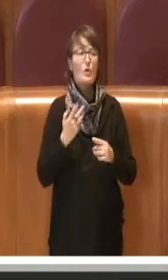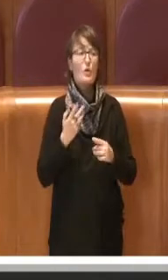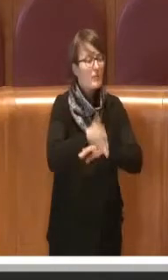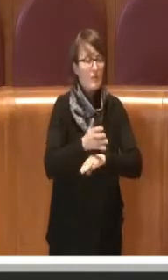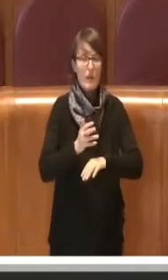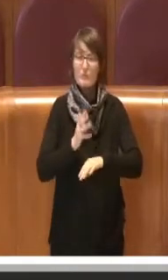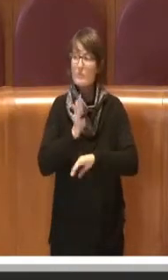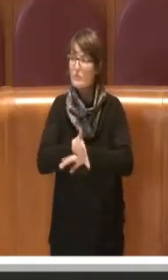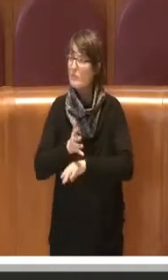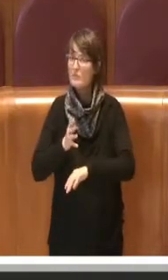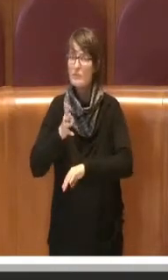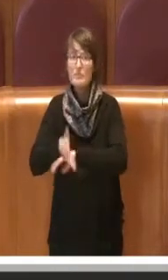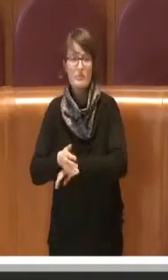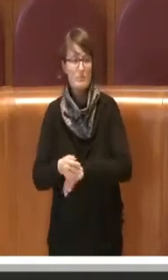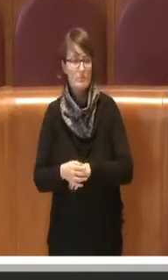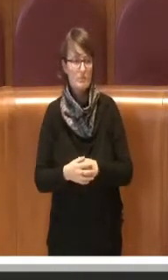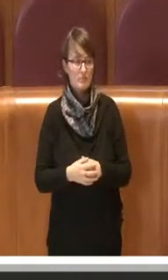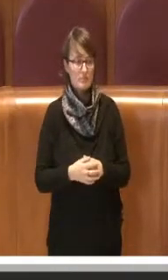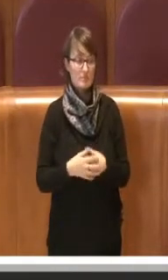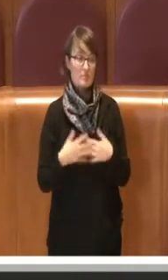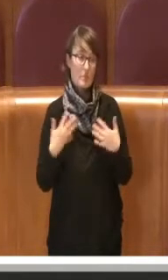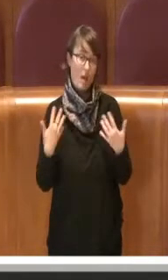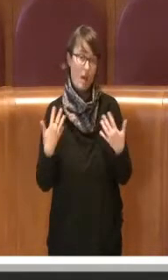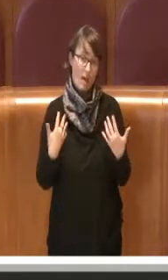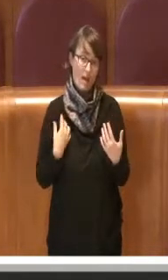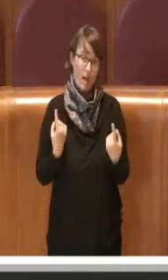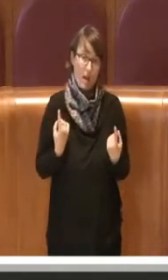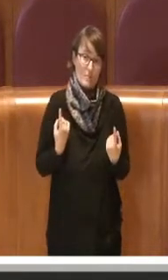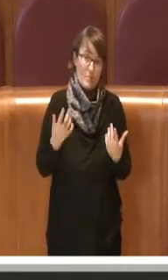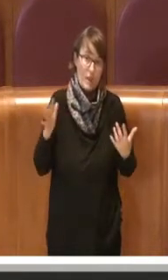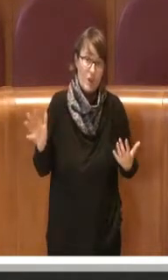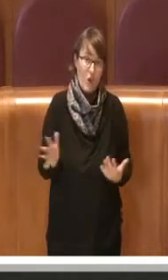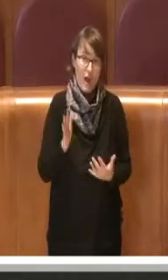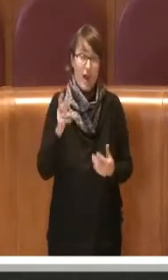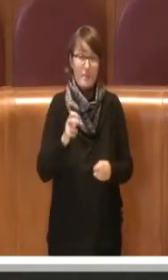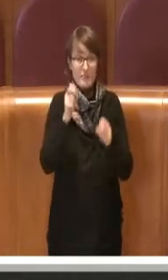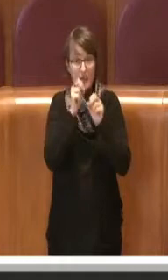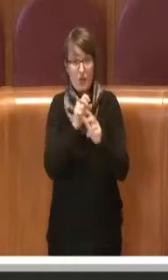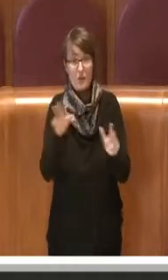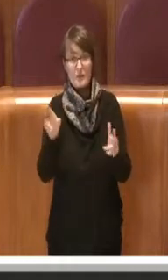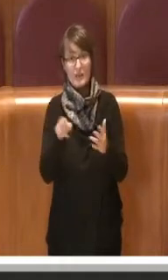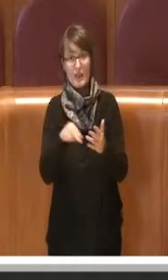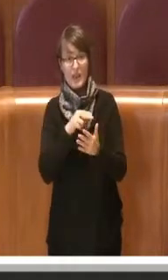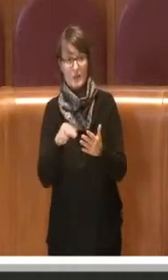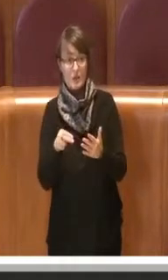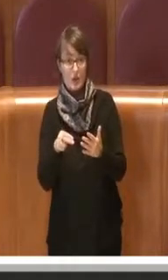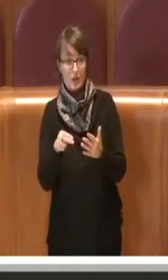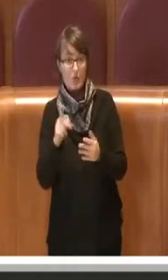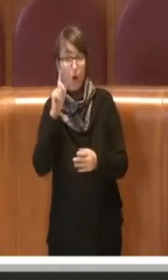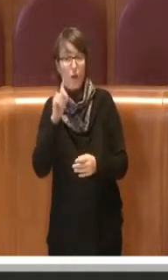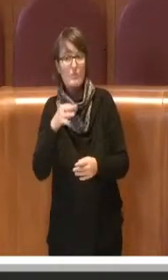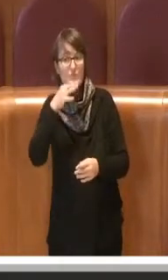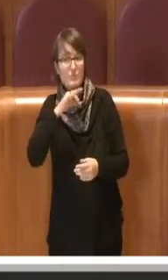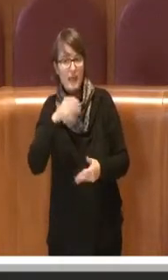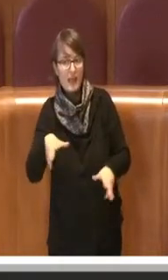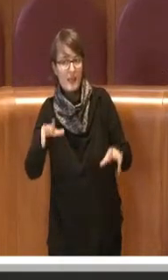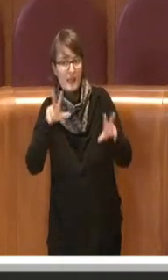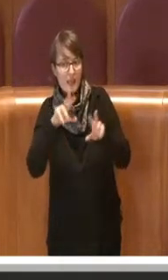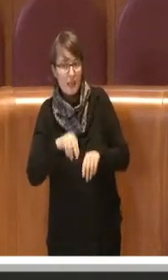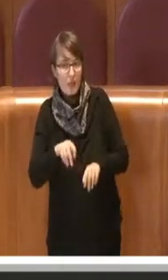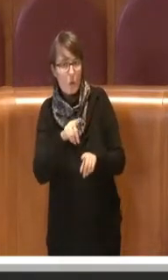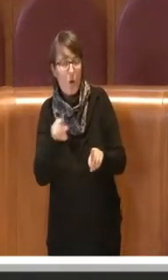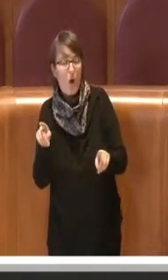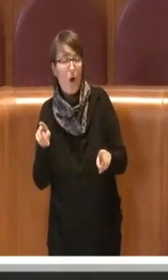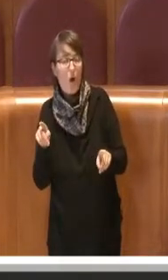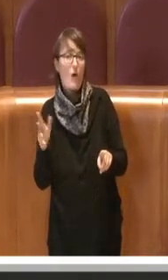Io sinceramente mi aspetto che quantomeno in dichiarazioni di voto se interverranno i vari gruppi politici ricorderanno quanto